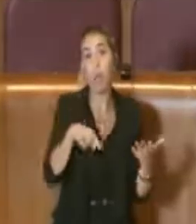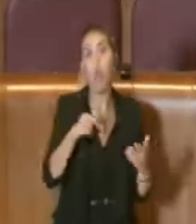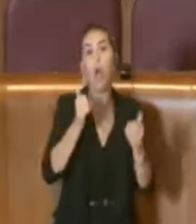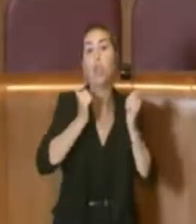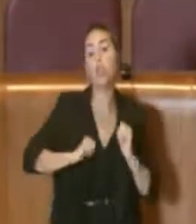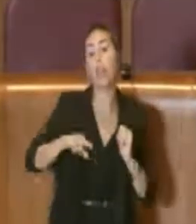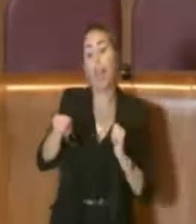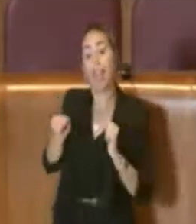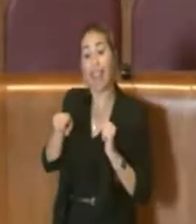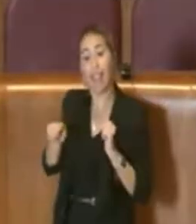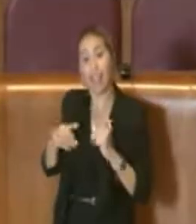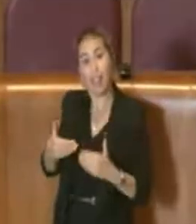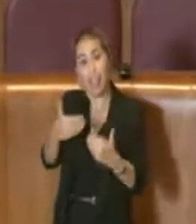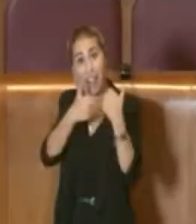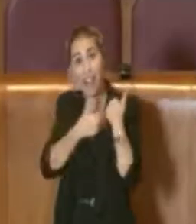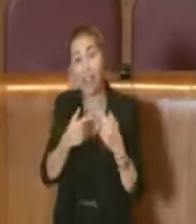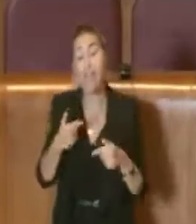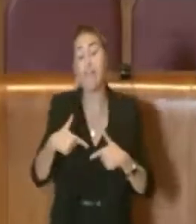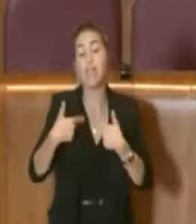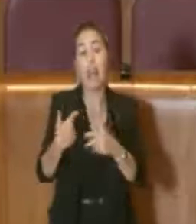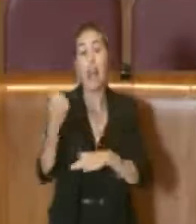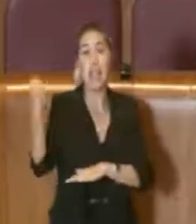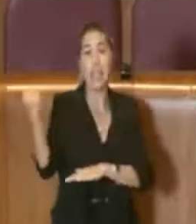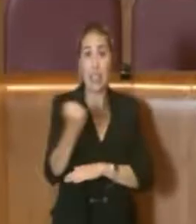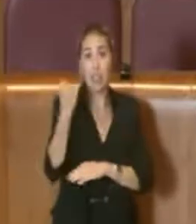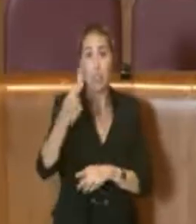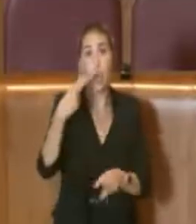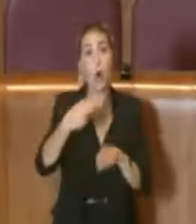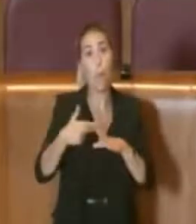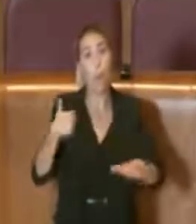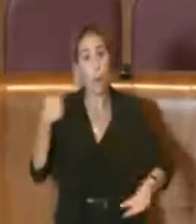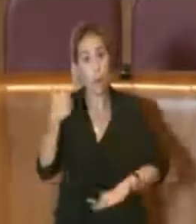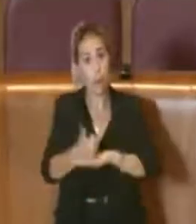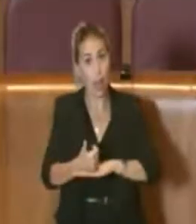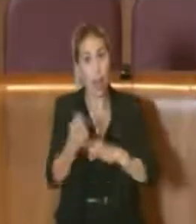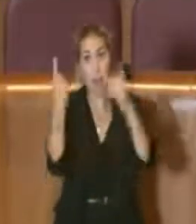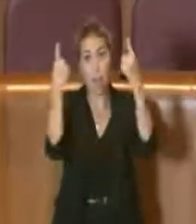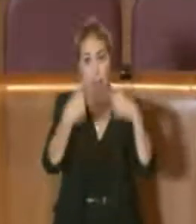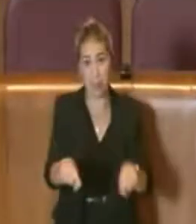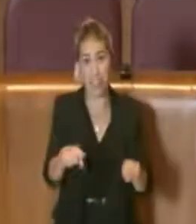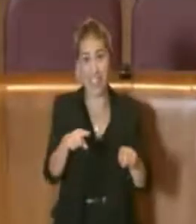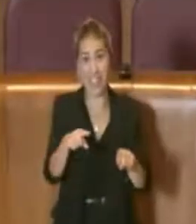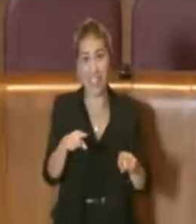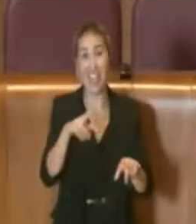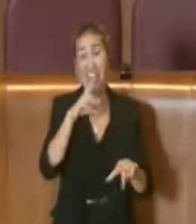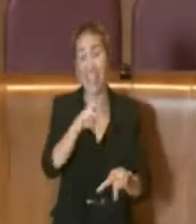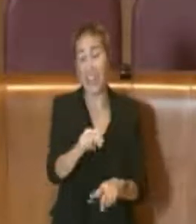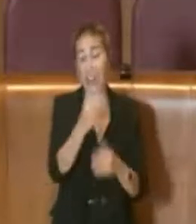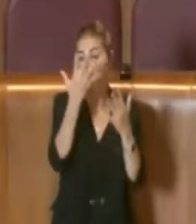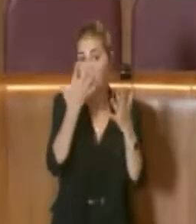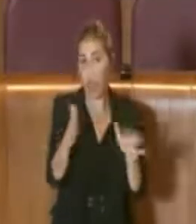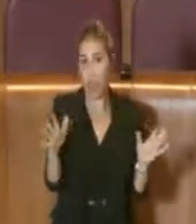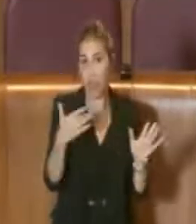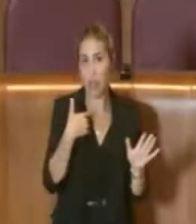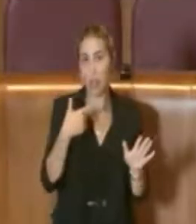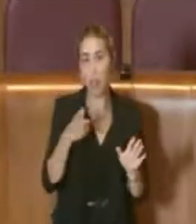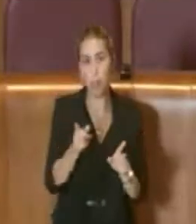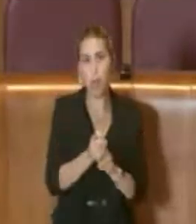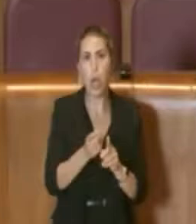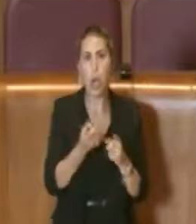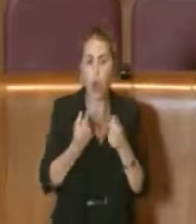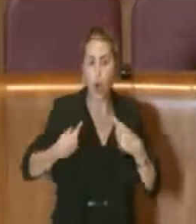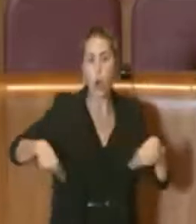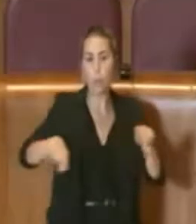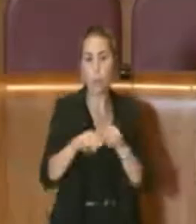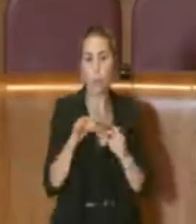dei propri cittadini che magari rendono un servizio a Roma Capitale. Detto questo, siccome ci sono state mosse anche in Commissione